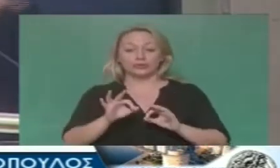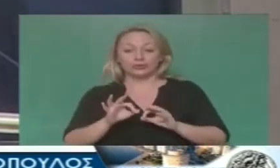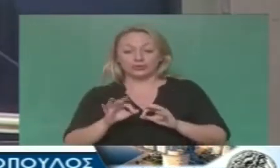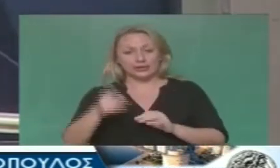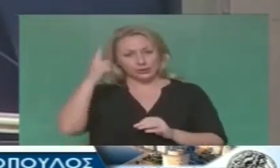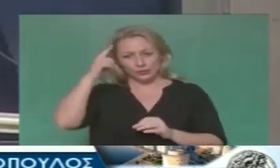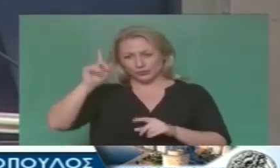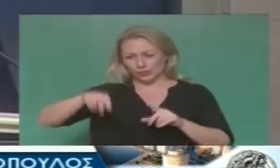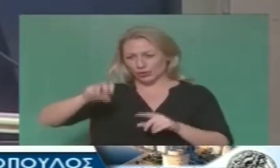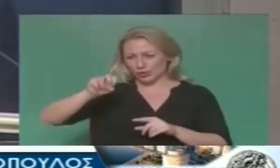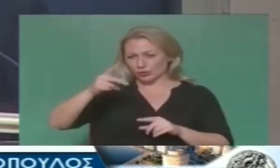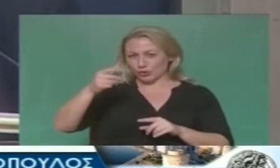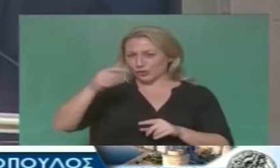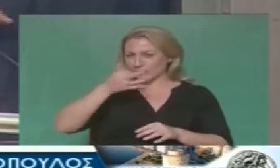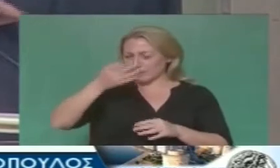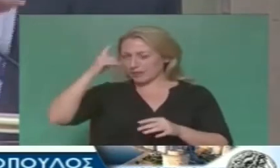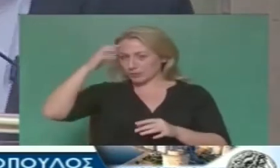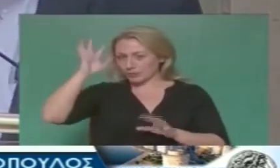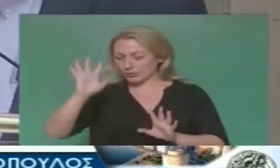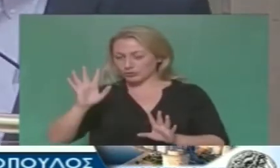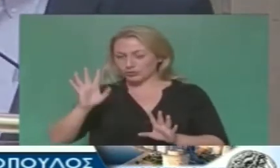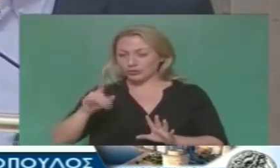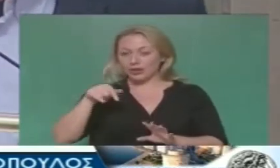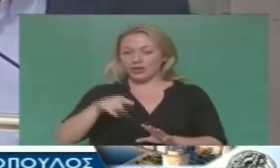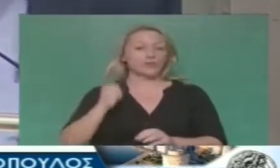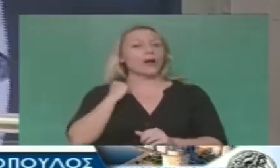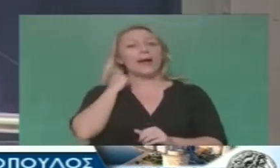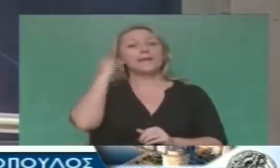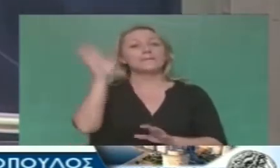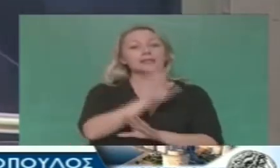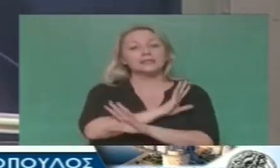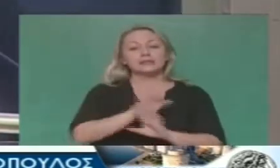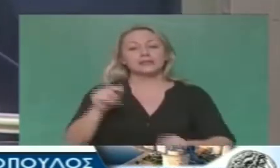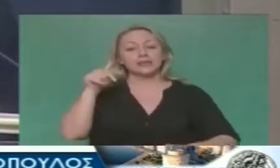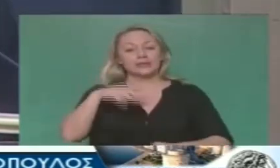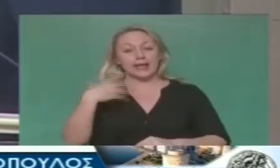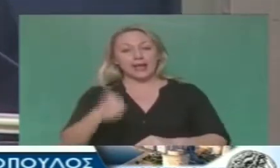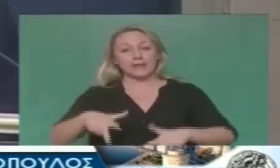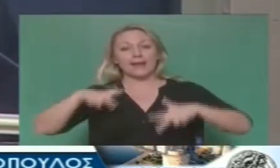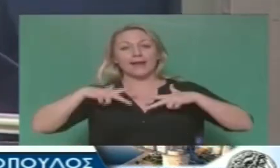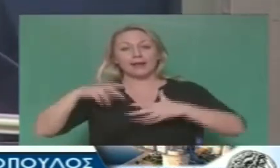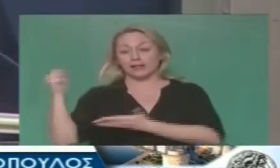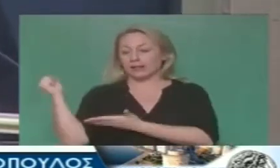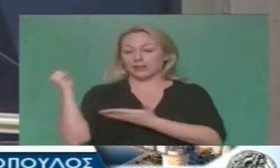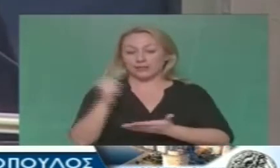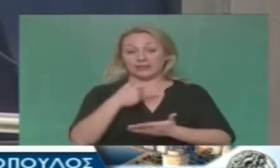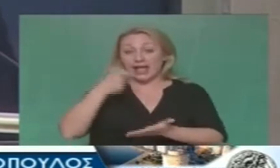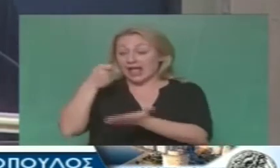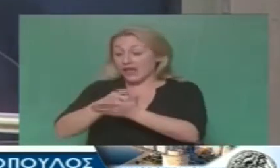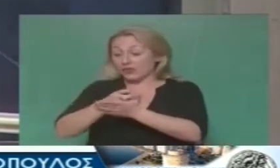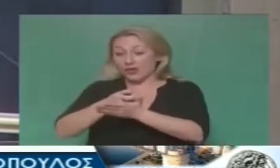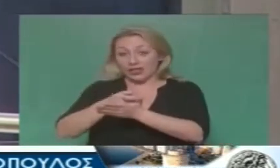στιγμή νομίζω ο κύριος Κόδρας το είπε στην εισηγησή του. Ότι είναι αδιανόητο πλέον να έχουμε κρατικά από την εφορία μας δηλαδή